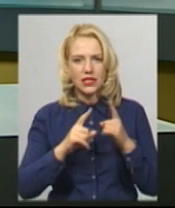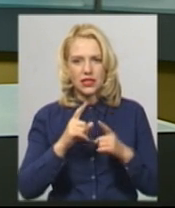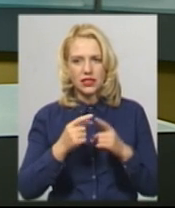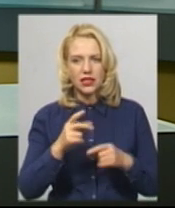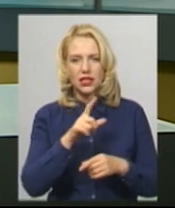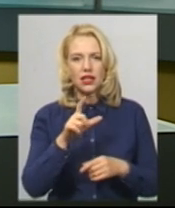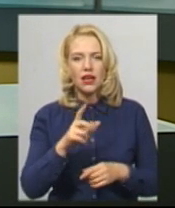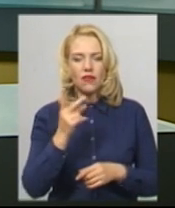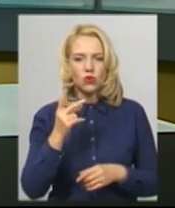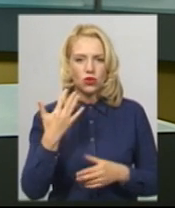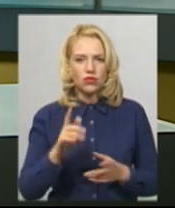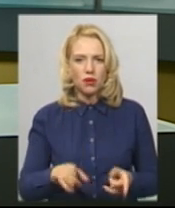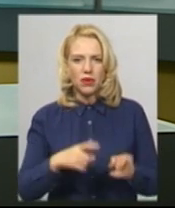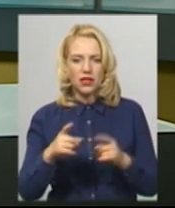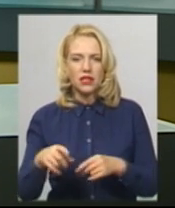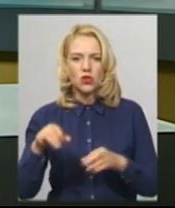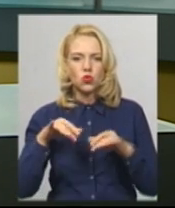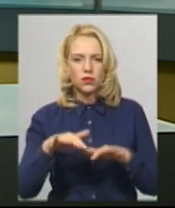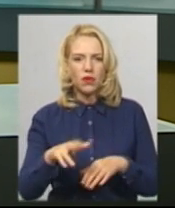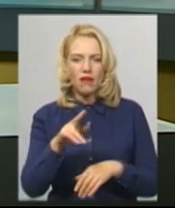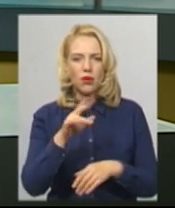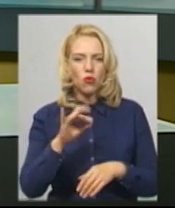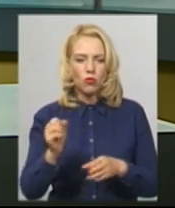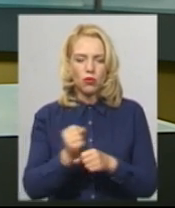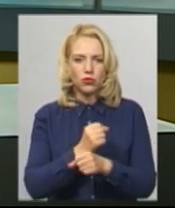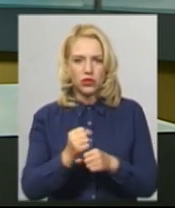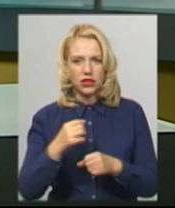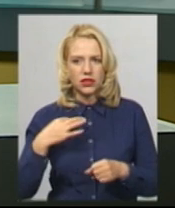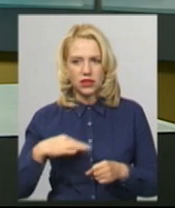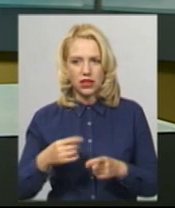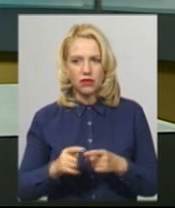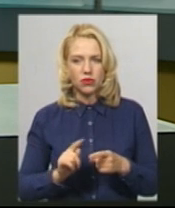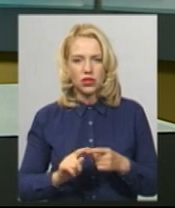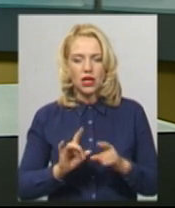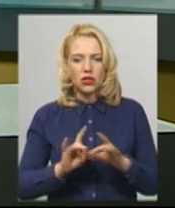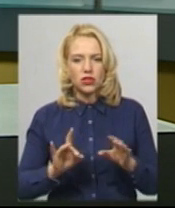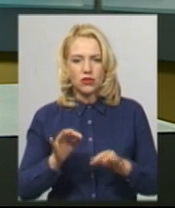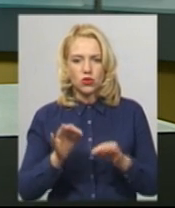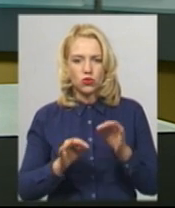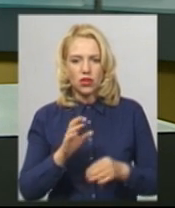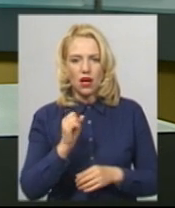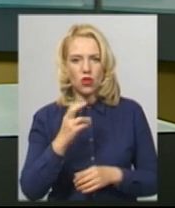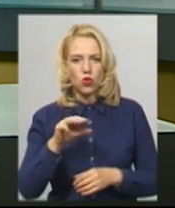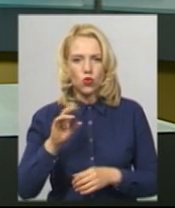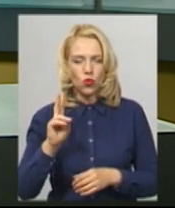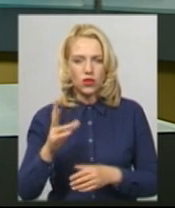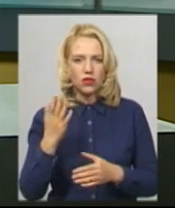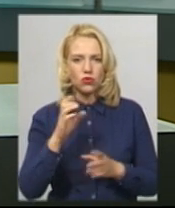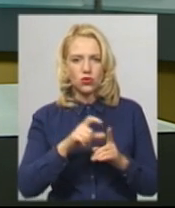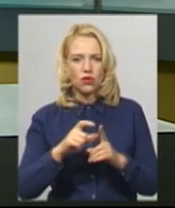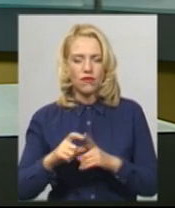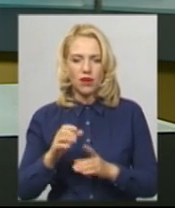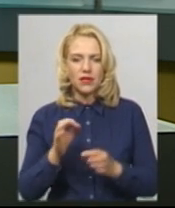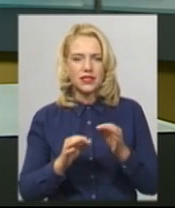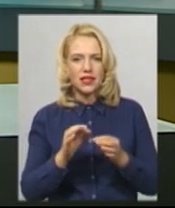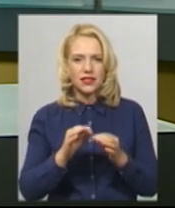вдруге перенесли. Про це розповів суддя Хмельницького міськрайонного суду Олег Антонюк на сьогоднішньому слуханні. За його словами, засідання